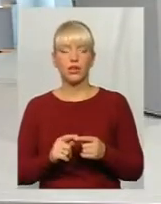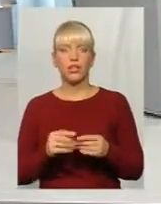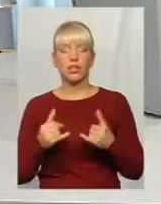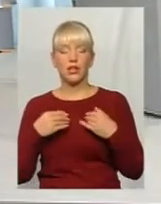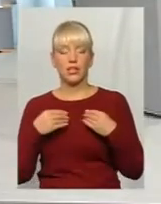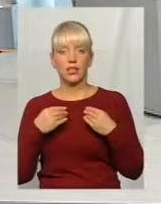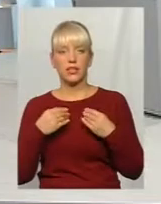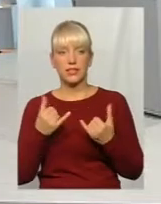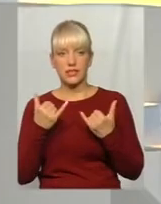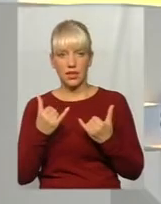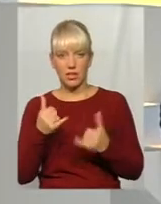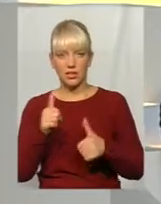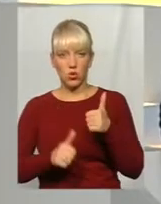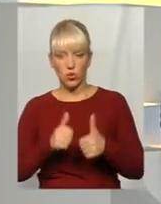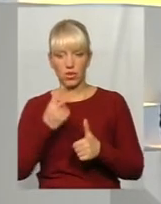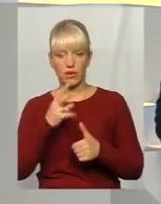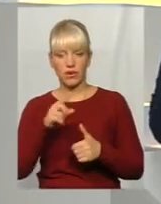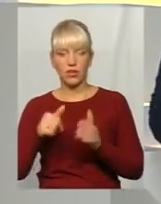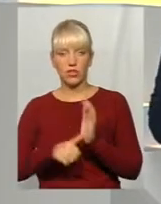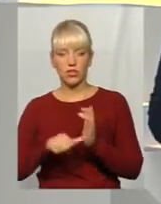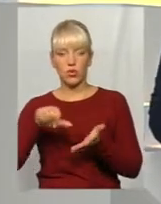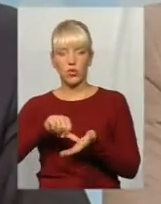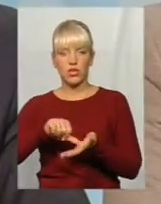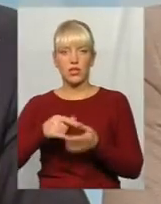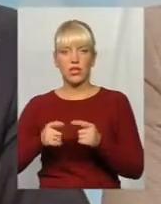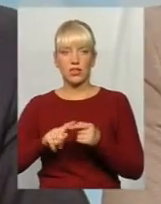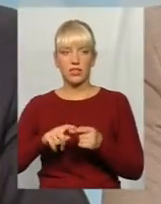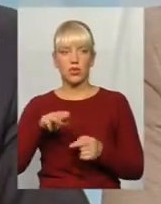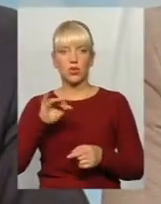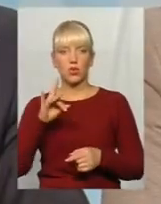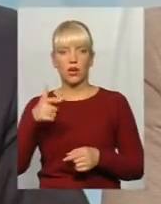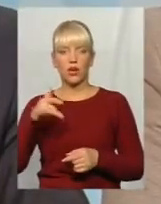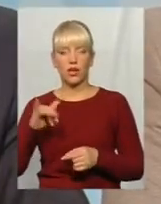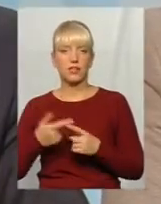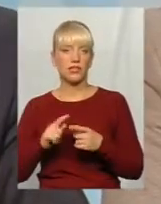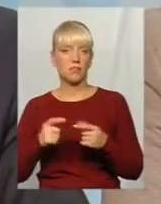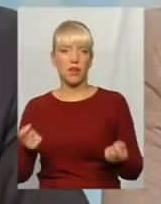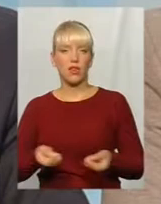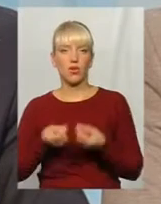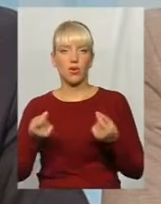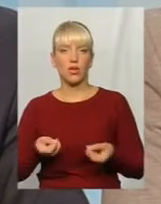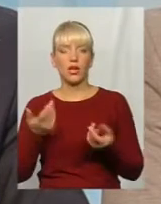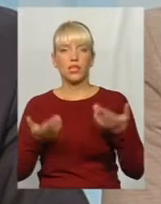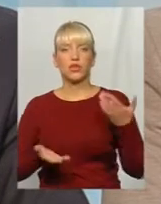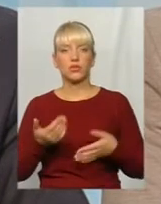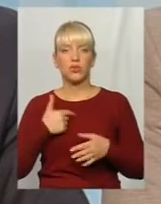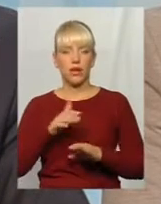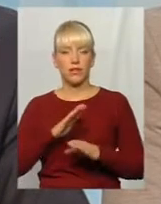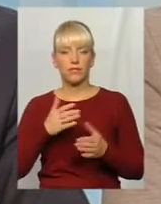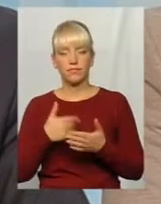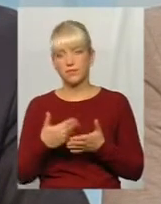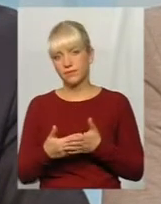Наразі конкуренція 2,6 учасників на одній торги. Тобто це дуже мало. Якщо я не помиляюсь,